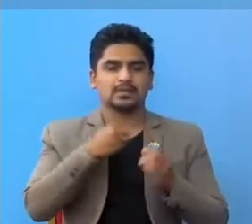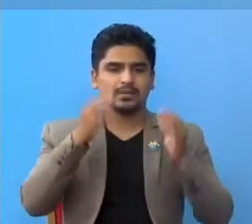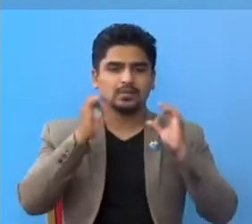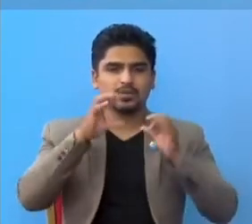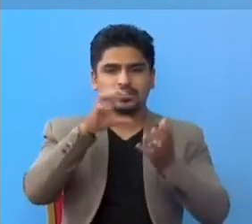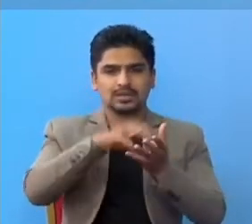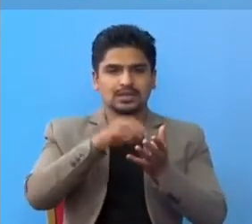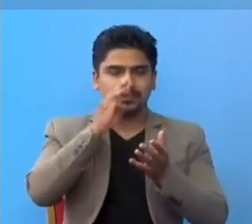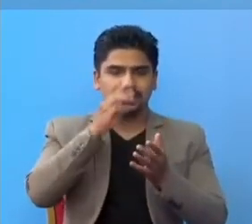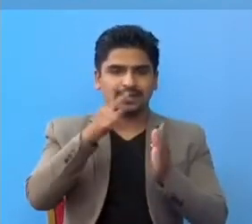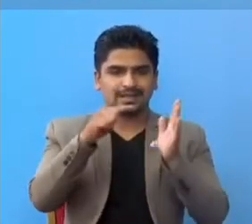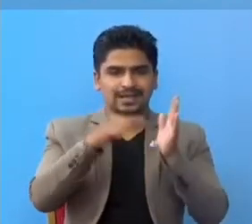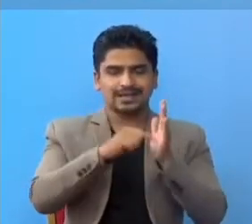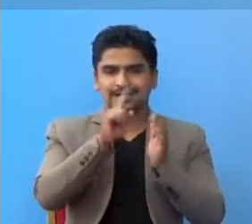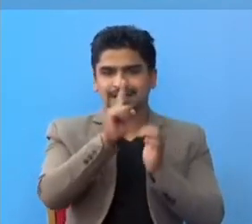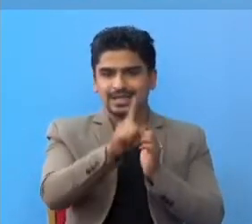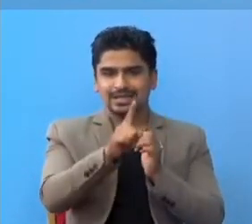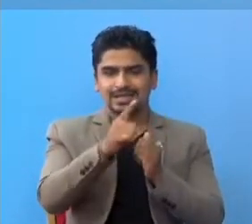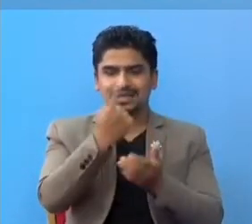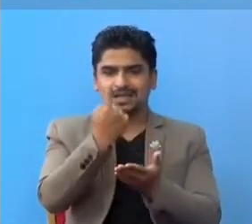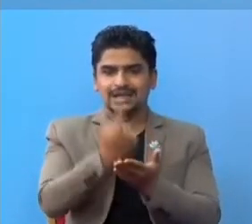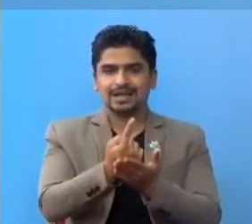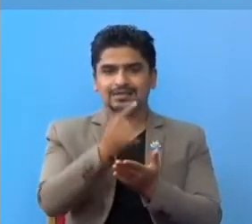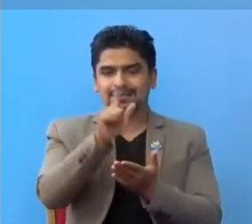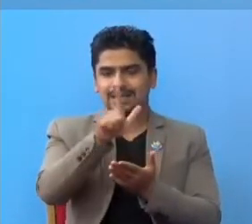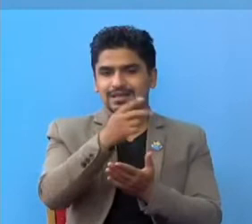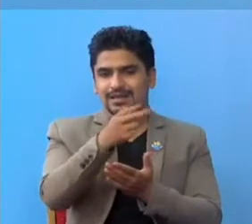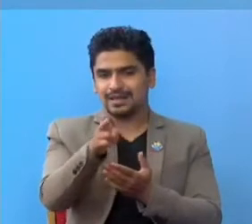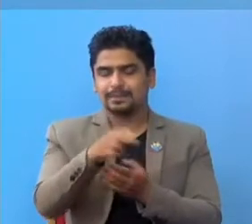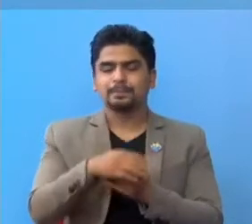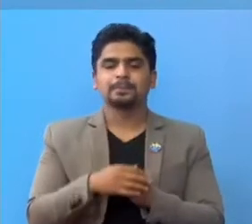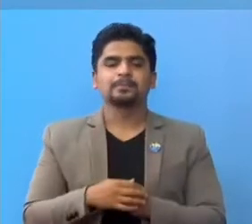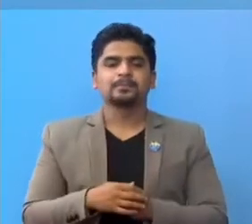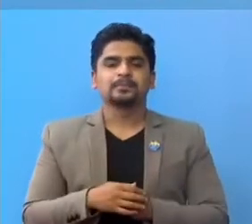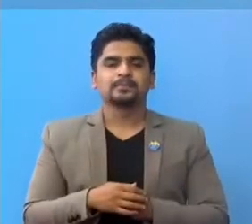मा कास्की का एक जना र काफंडू का साथ जना